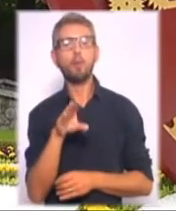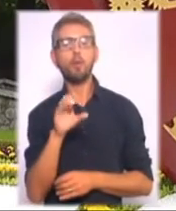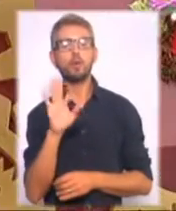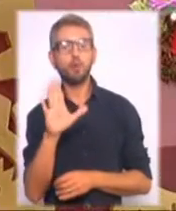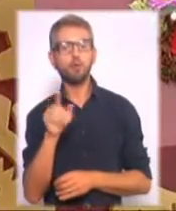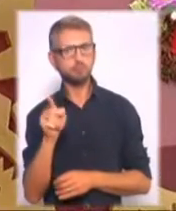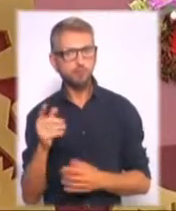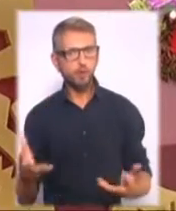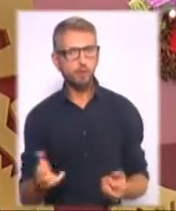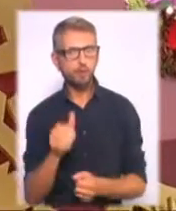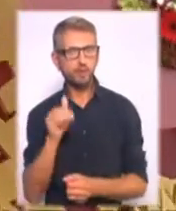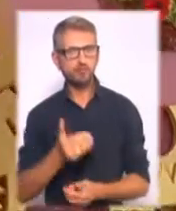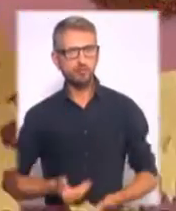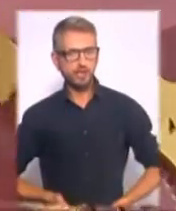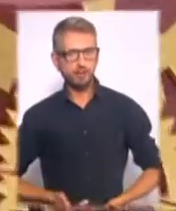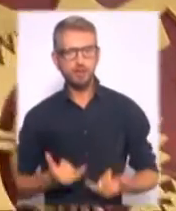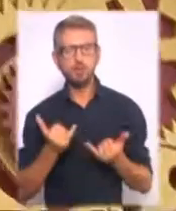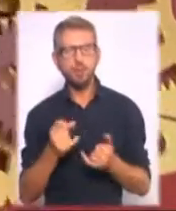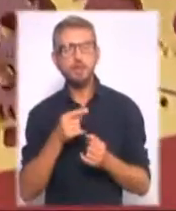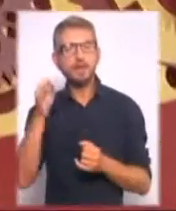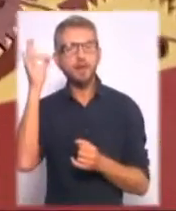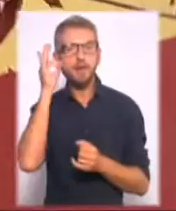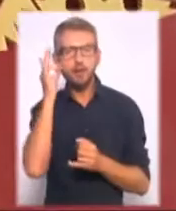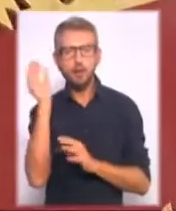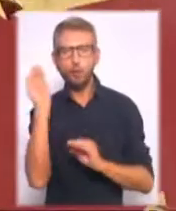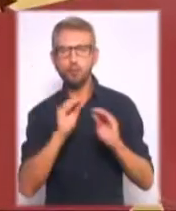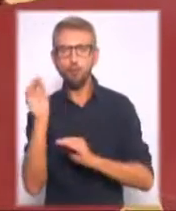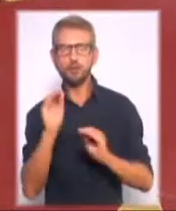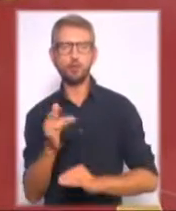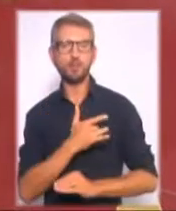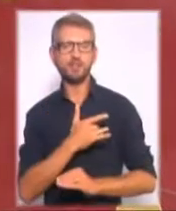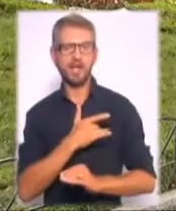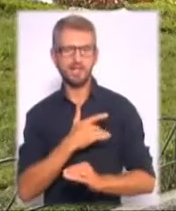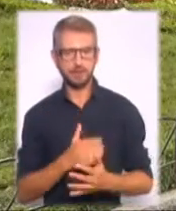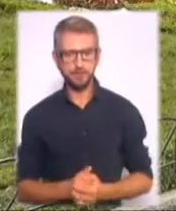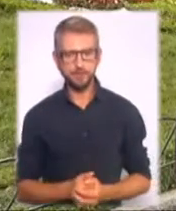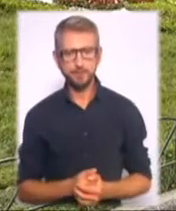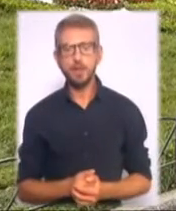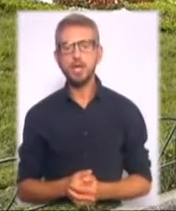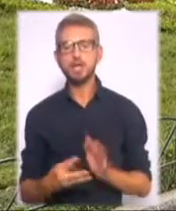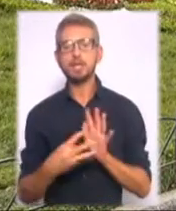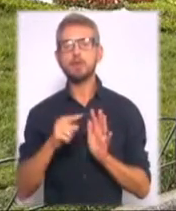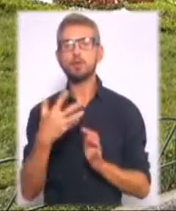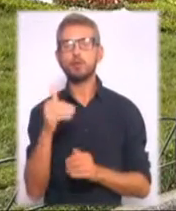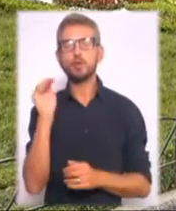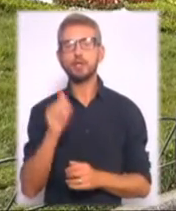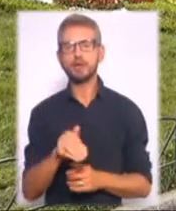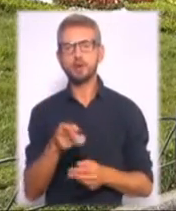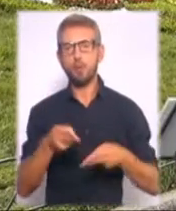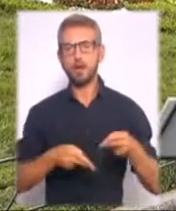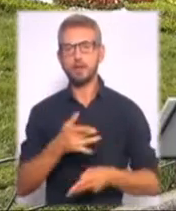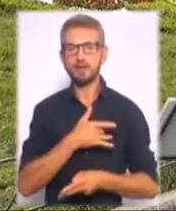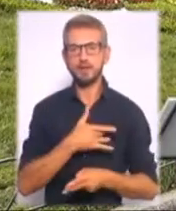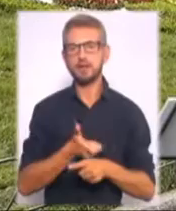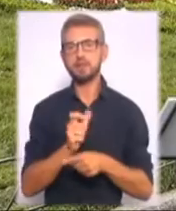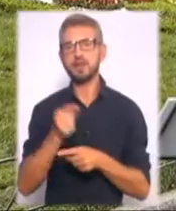тисячі життів, тут сьогодні згадали композицією серця, наповненого квітами. 9,5 тисяч операцій на серці, більше тисячі операцій на